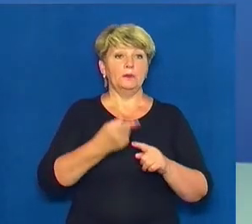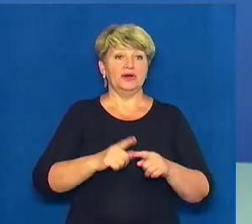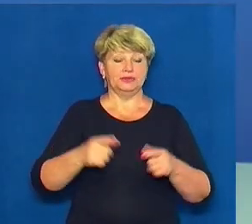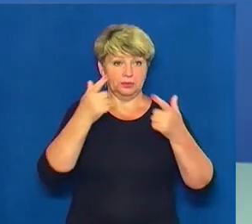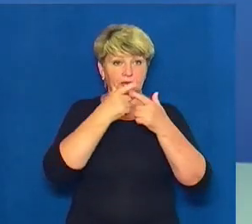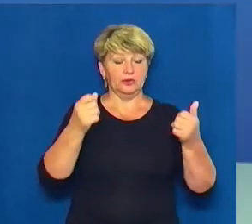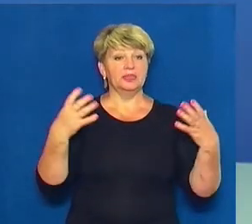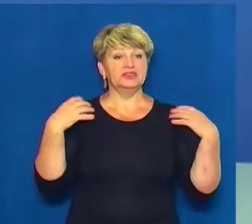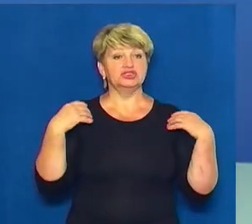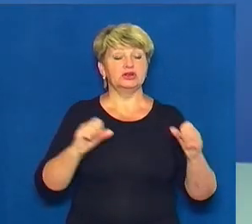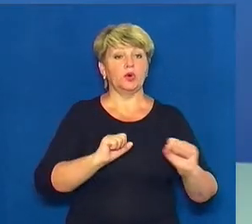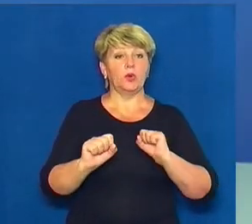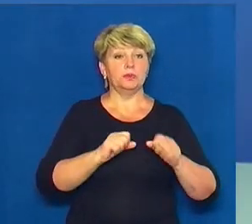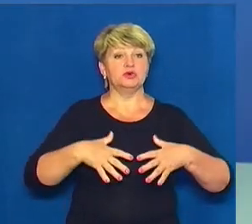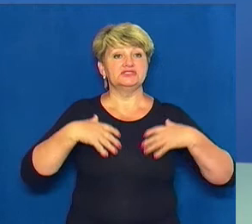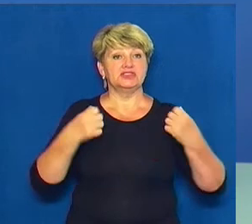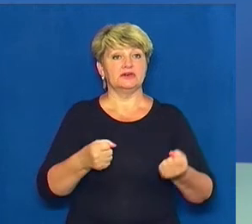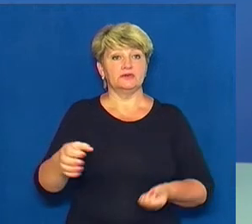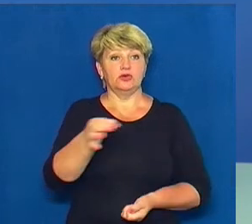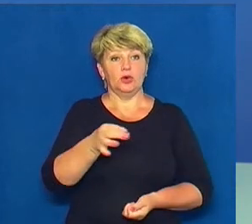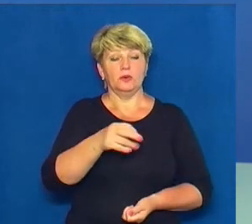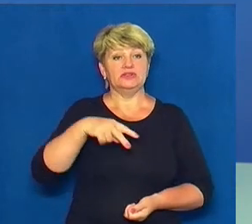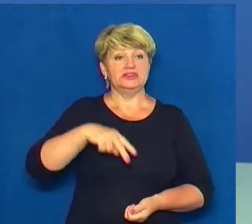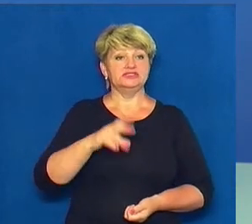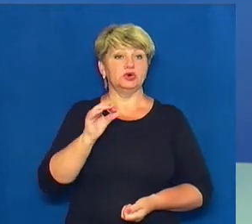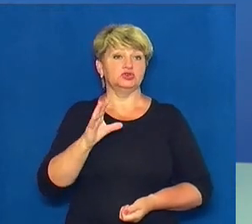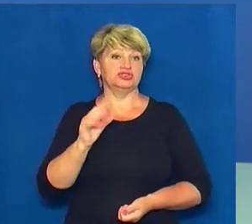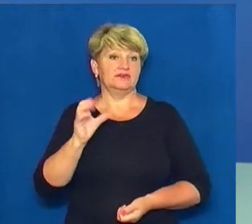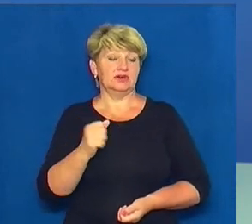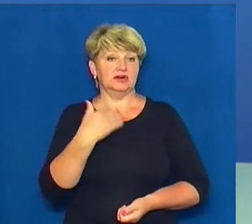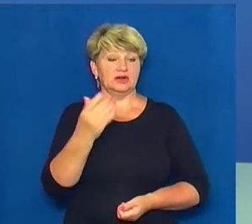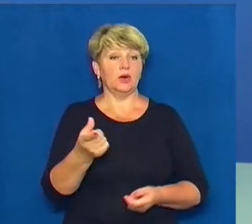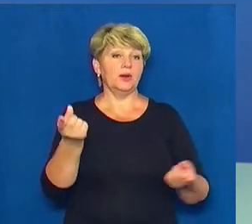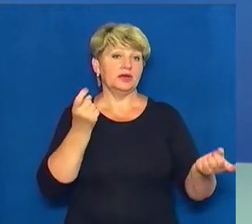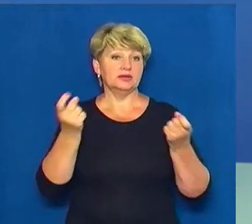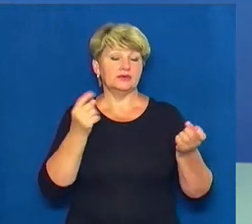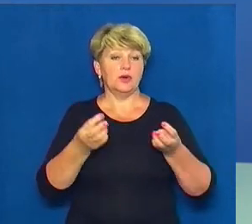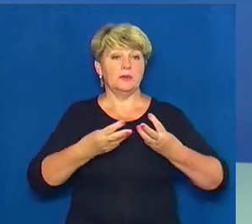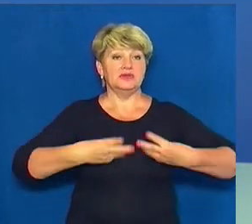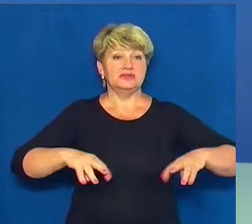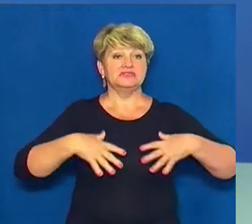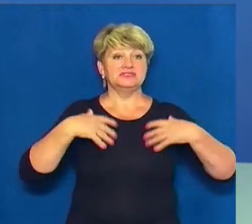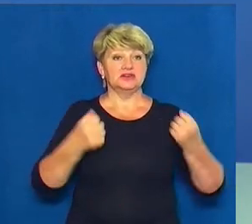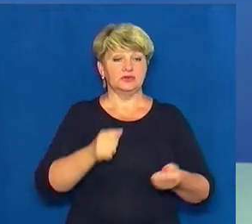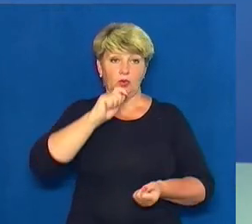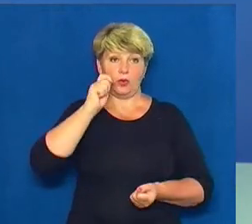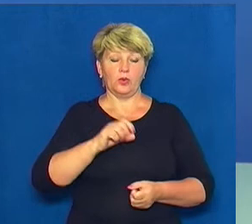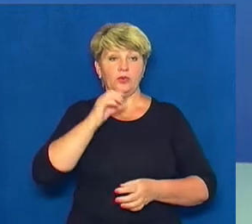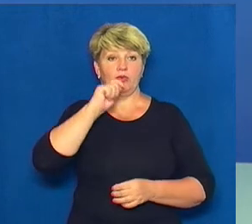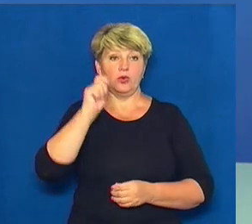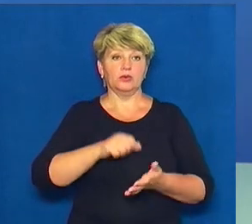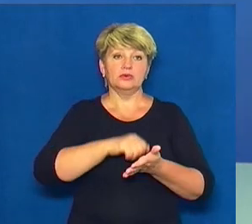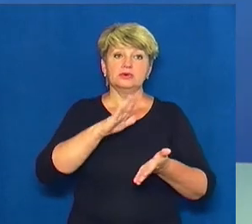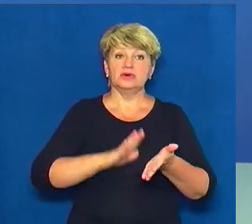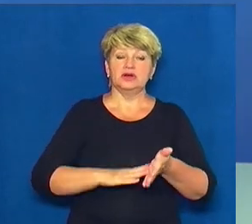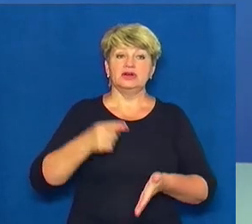начальниця управління охорони здоров'я області Лариса Кошова. За інформацією Міністерства охорони здоров'я, в Україні за добу зареєстрували